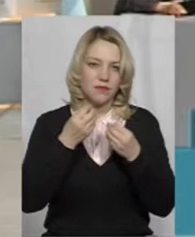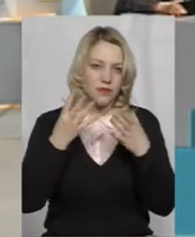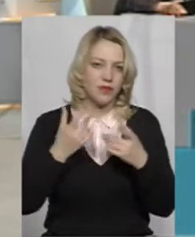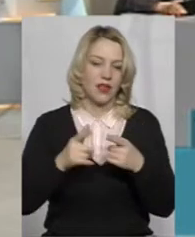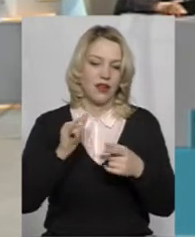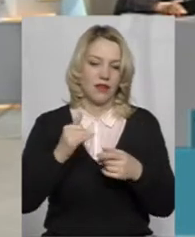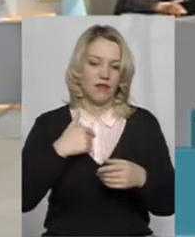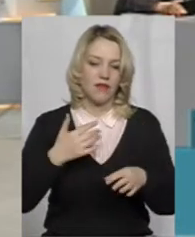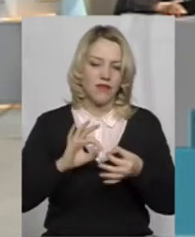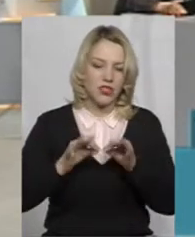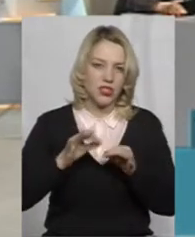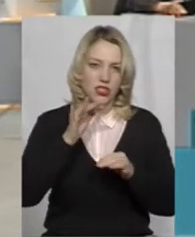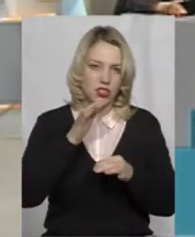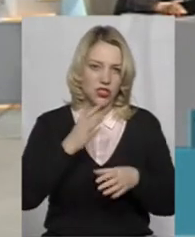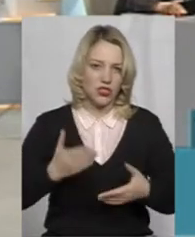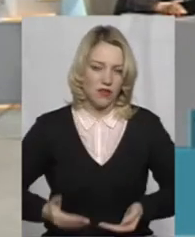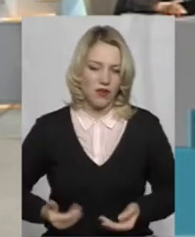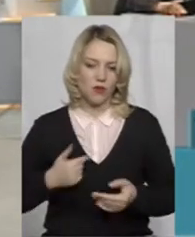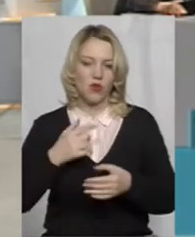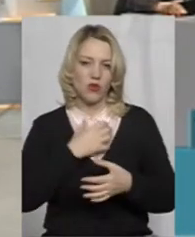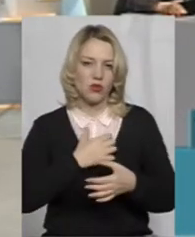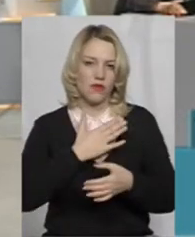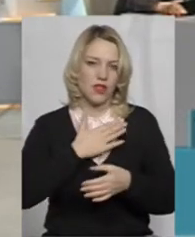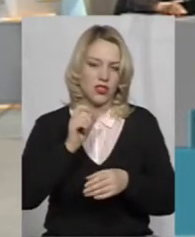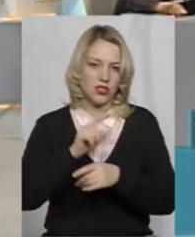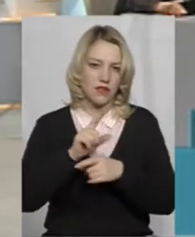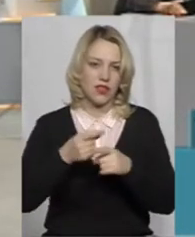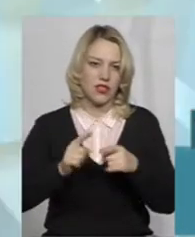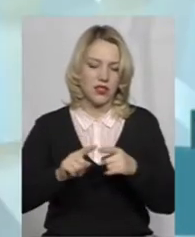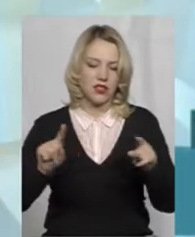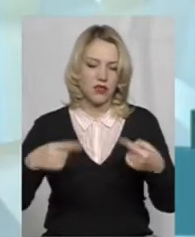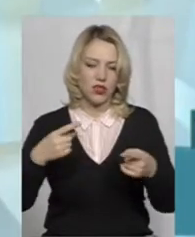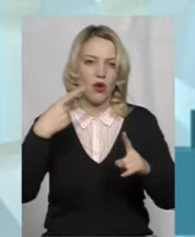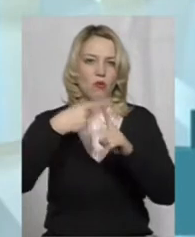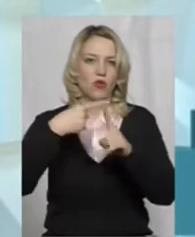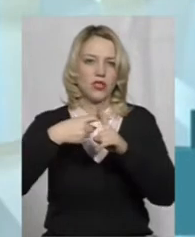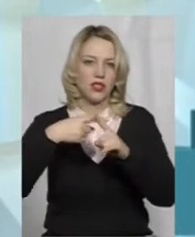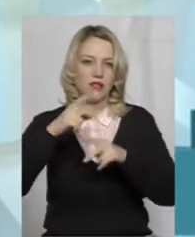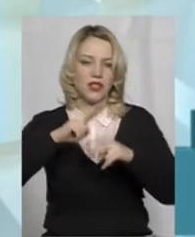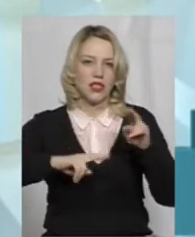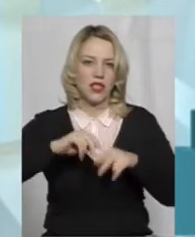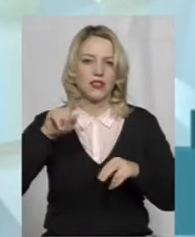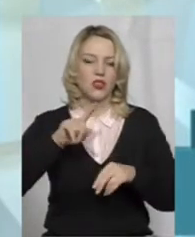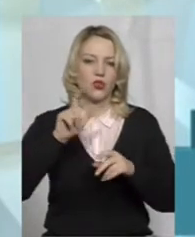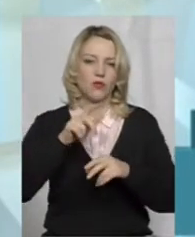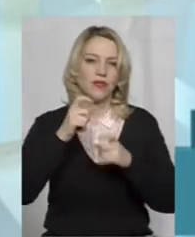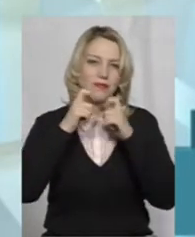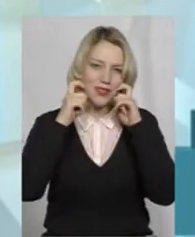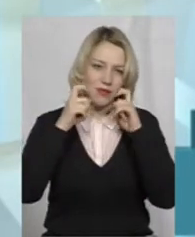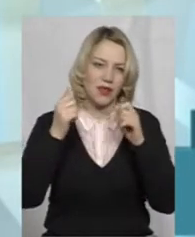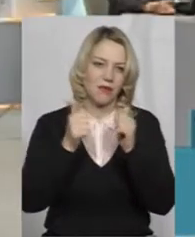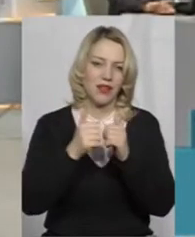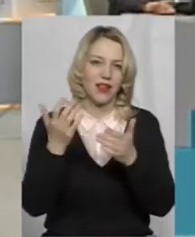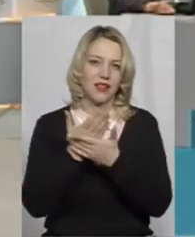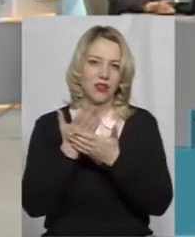у нас основне наше завдання – створити саме позитивний настрій, щоб люди посміхалися біля